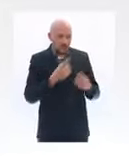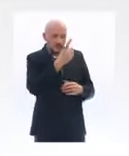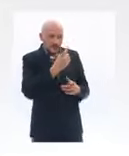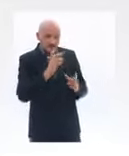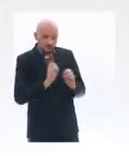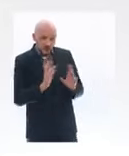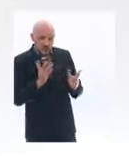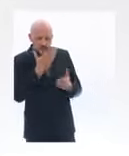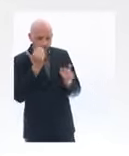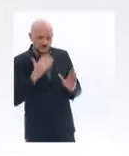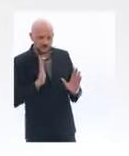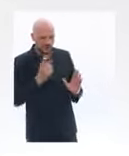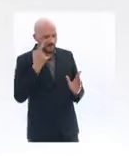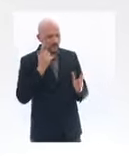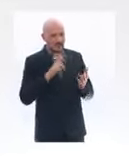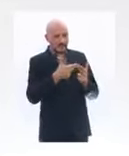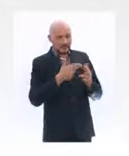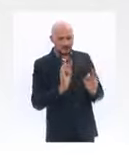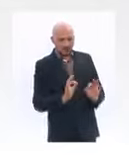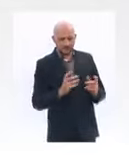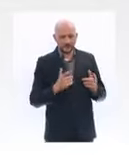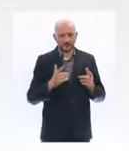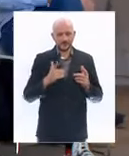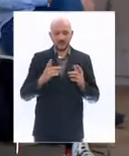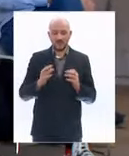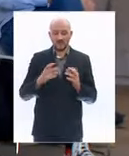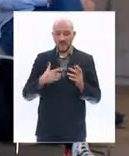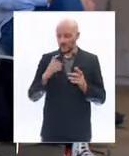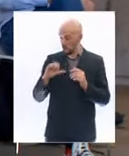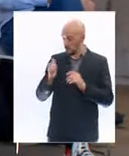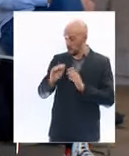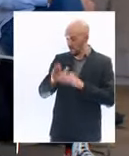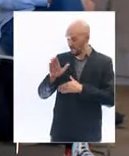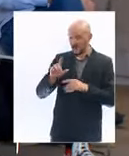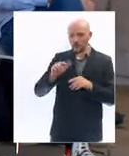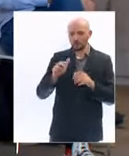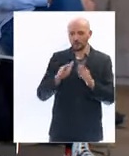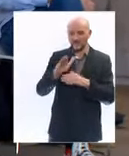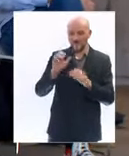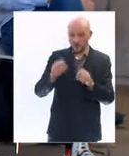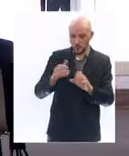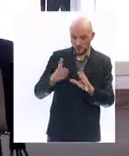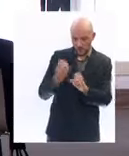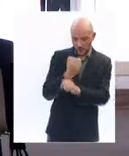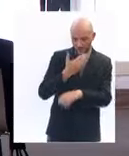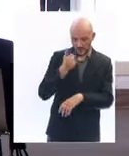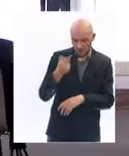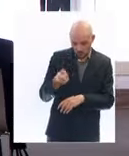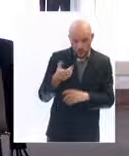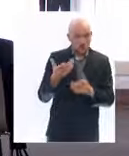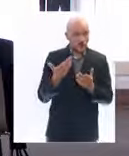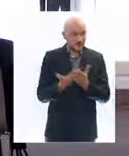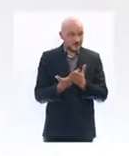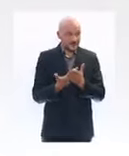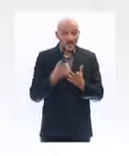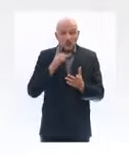est-ce qu'on peut faire mieux entre guillemets que la première vague où on avait confiné plus longtemps que quatre semaines et pourquoi est qu'on y